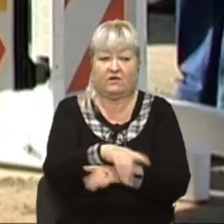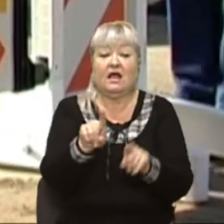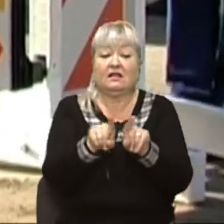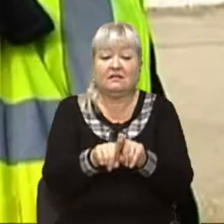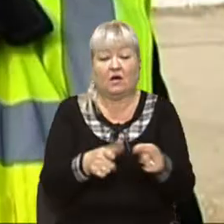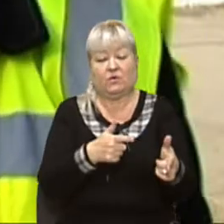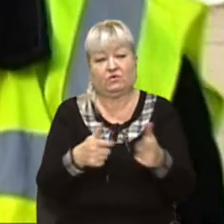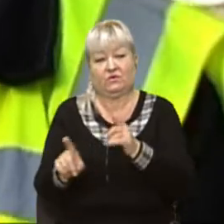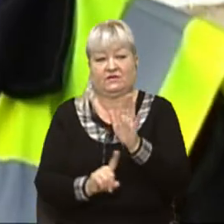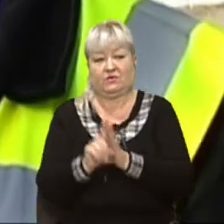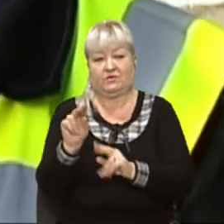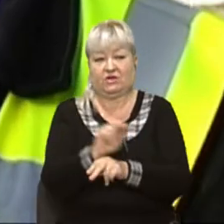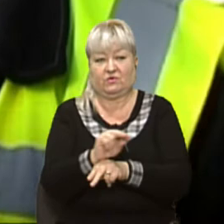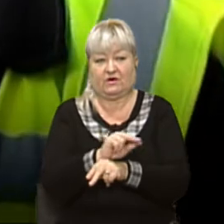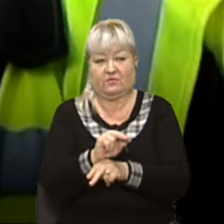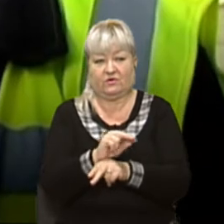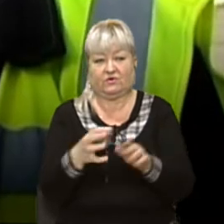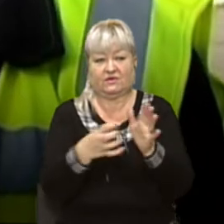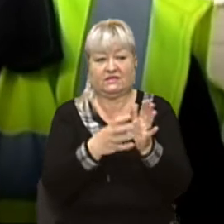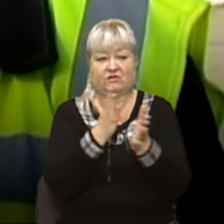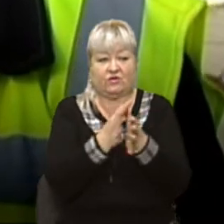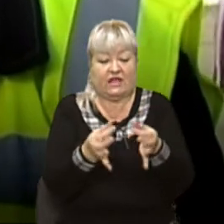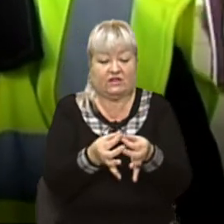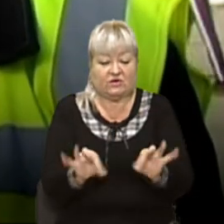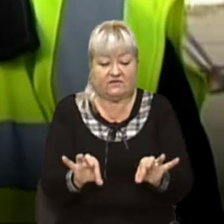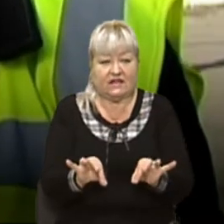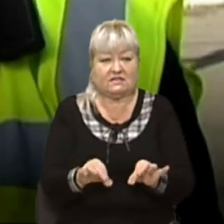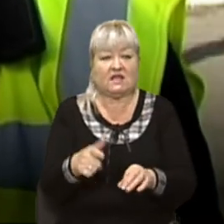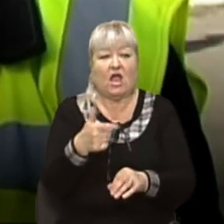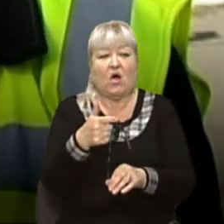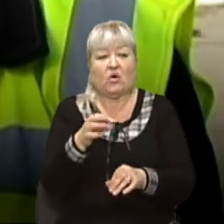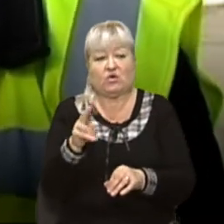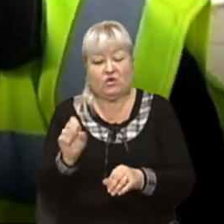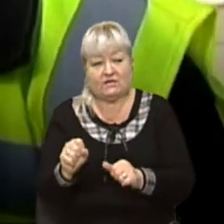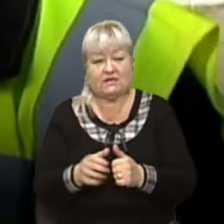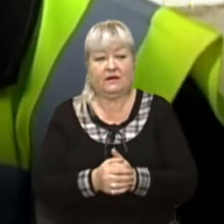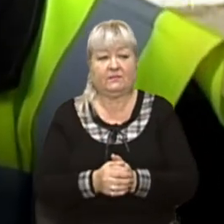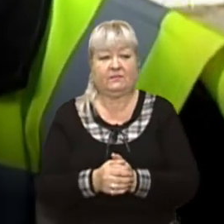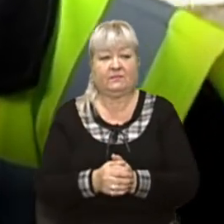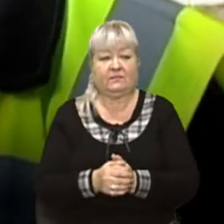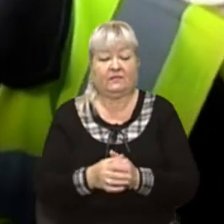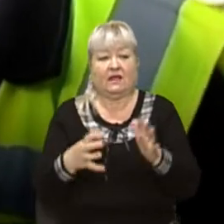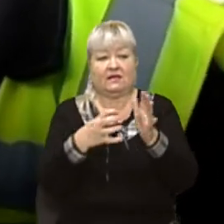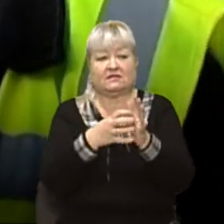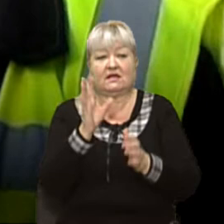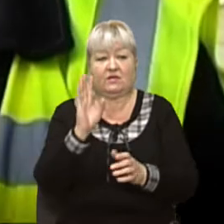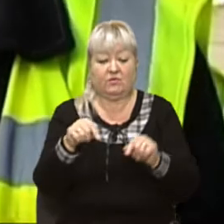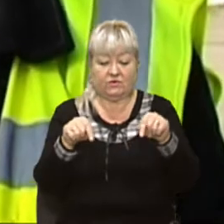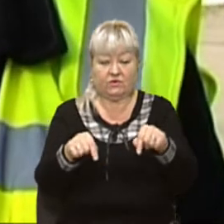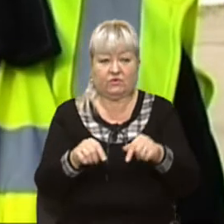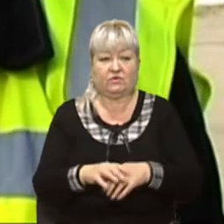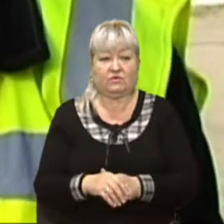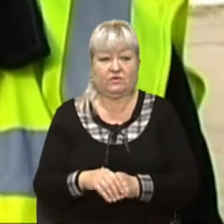початку ремонту. Знаки розставлені на розв'язці Городоцька, виїзд на Курмановича. Знаки ставляться тут на